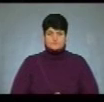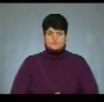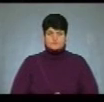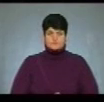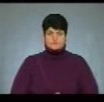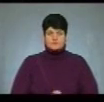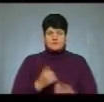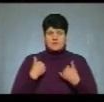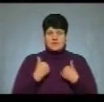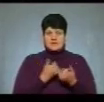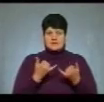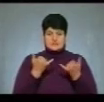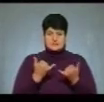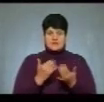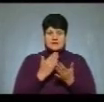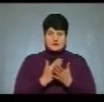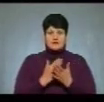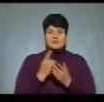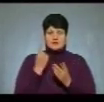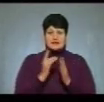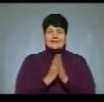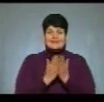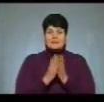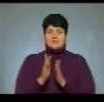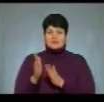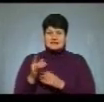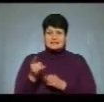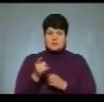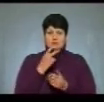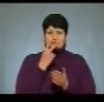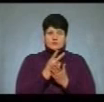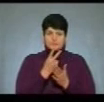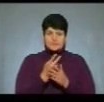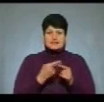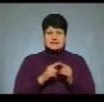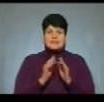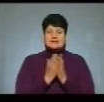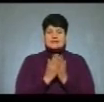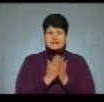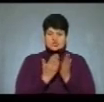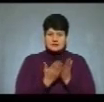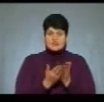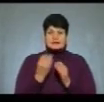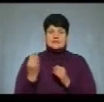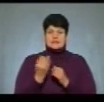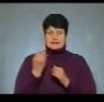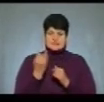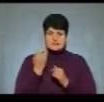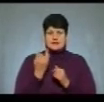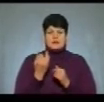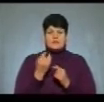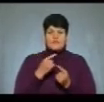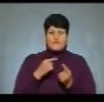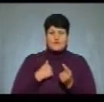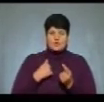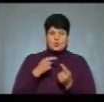Ми зараз знаходимося в одній «Снігарень Тернополя» на репрезентації ось цієї книжки «Історія воєнної округи